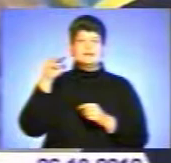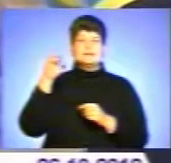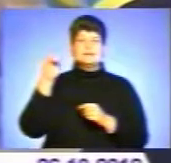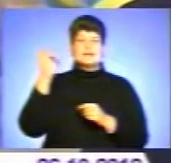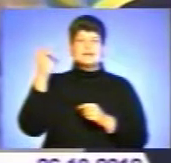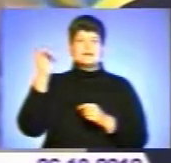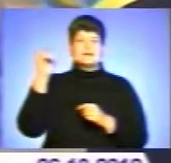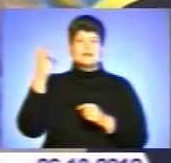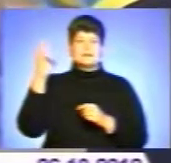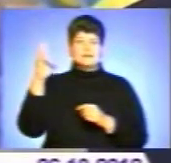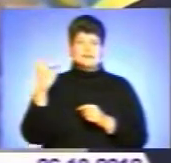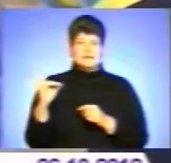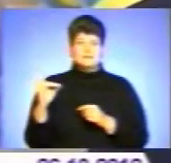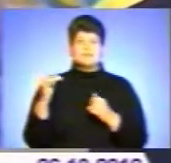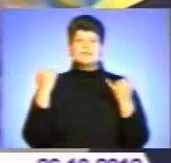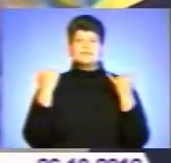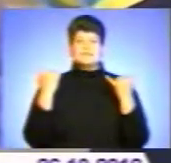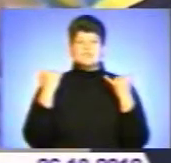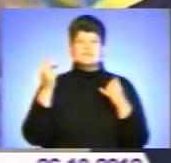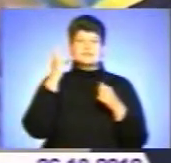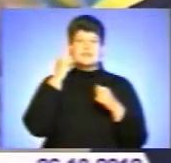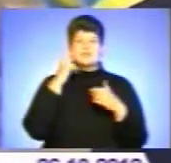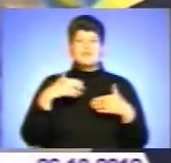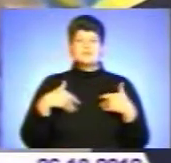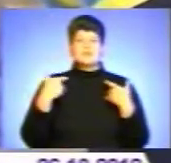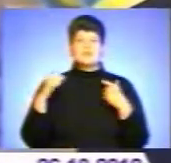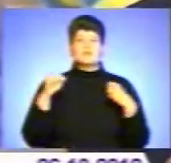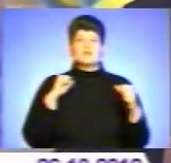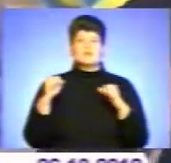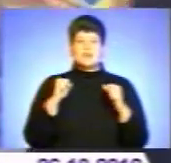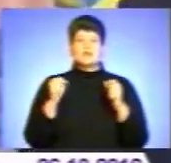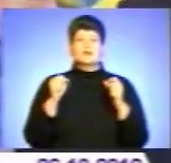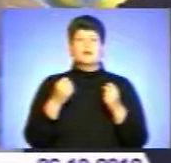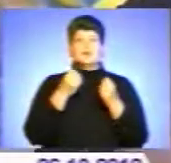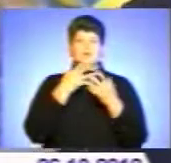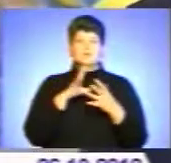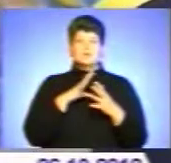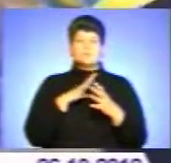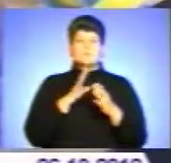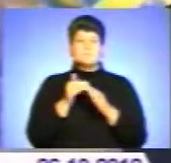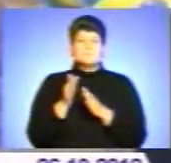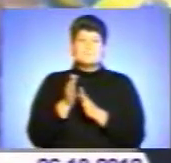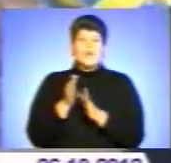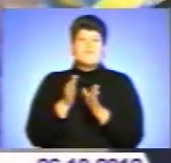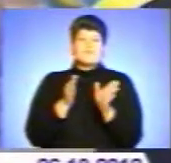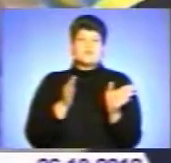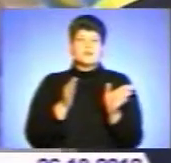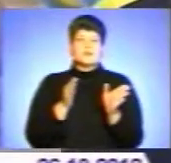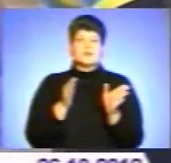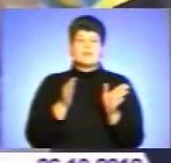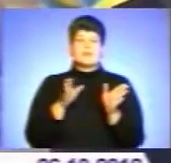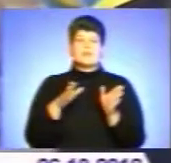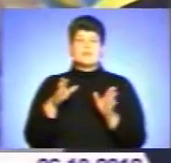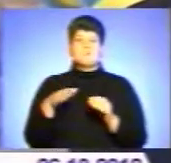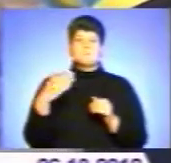Київ обращается в правительство и говорит, а хорошо бы еще ветку метро повернуть направо,